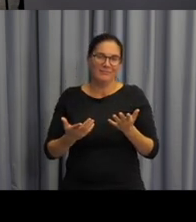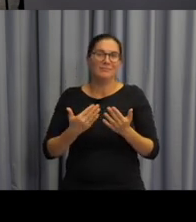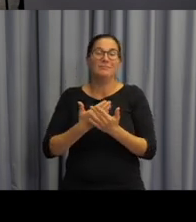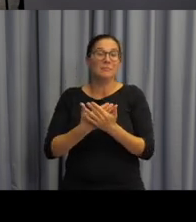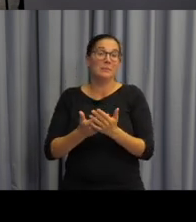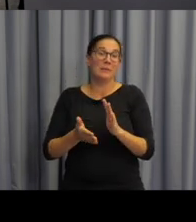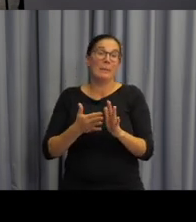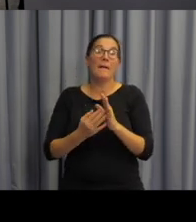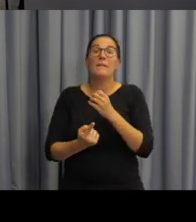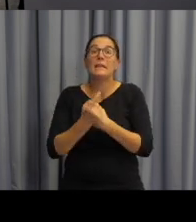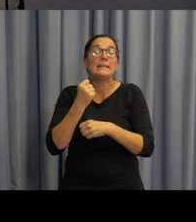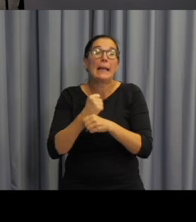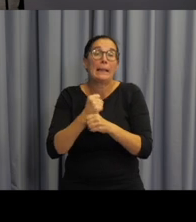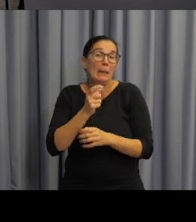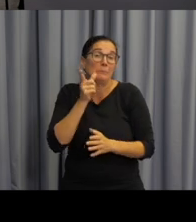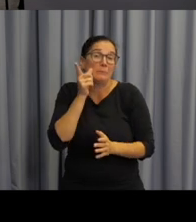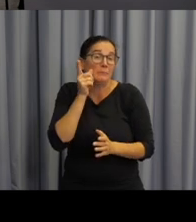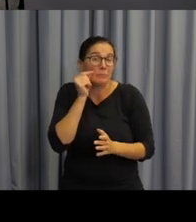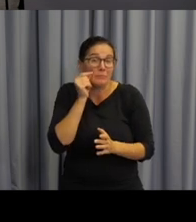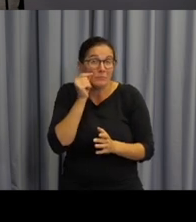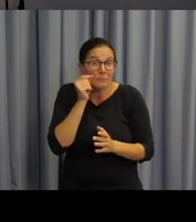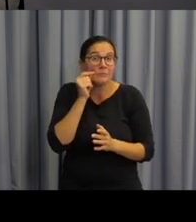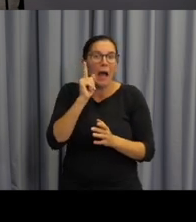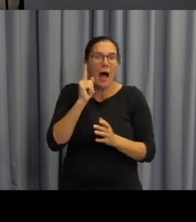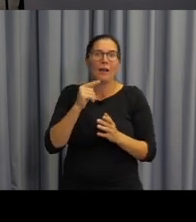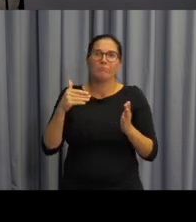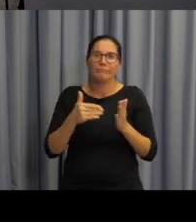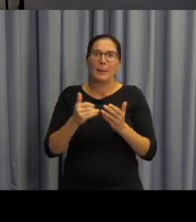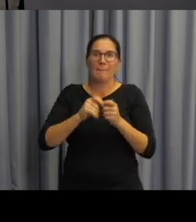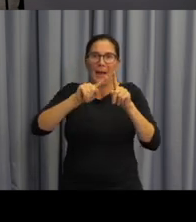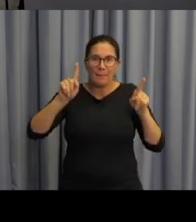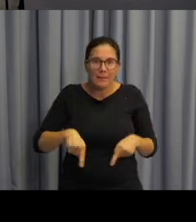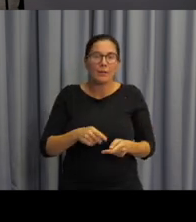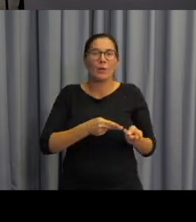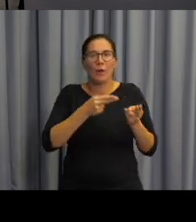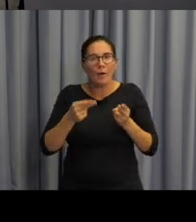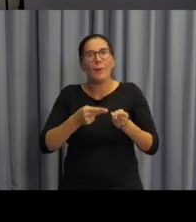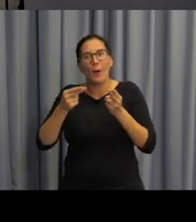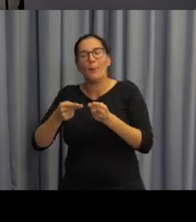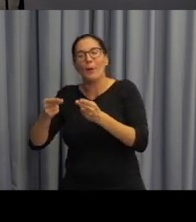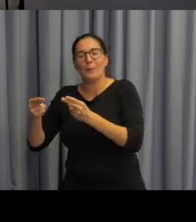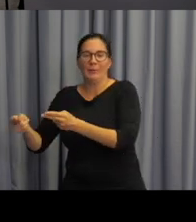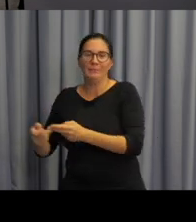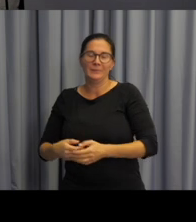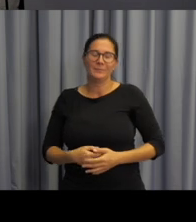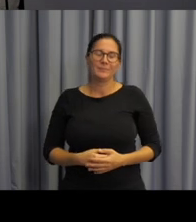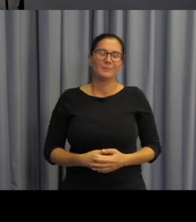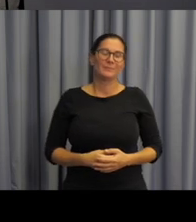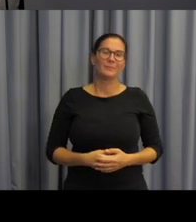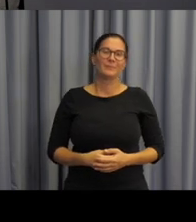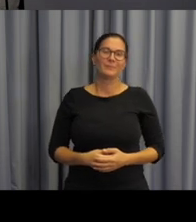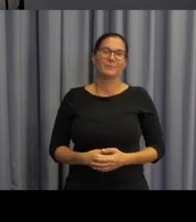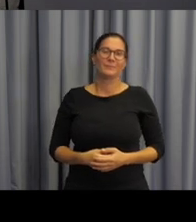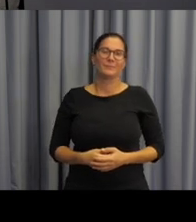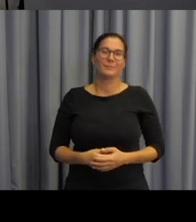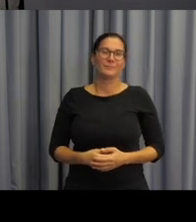vlastně ta samotná práce zabere třeba poměrně krátký čas, tak ale ten papír potřebuje na to velký prostor.